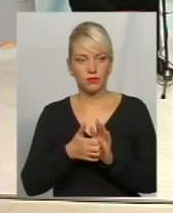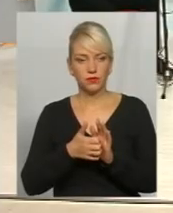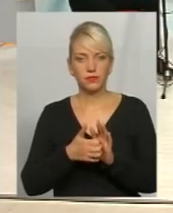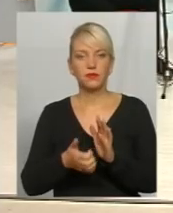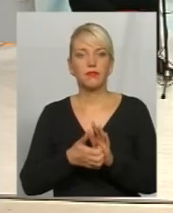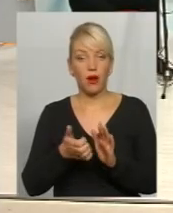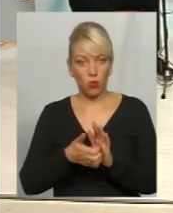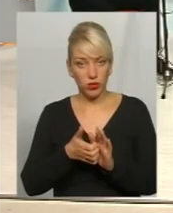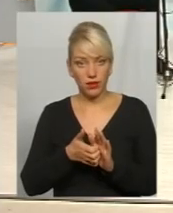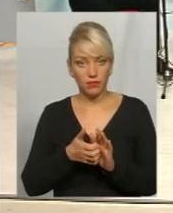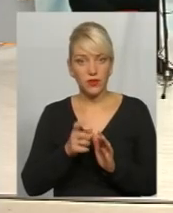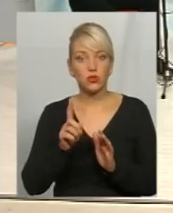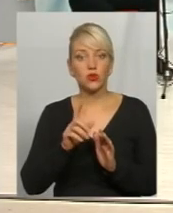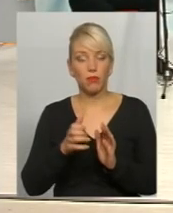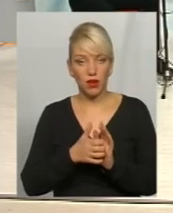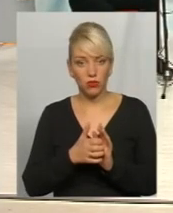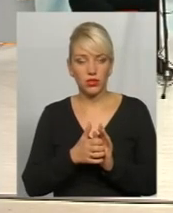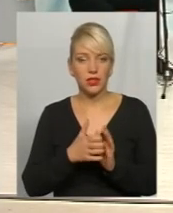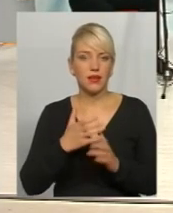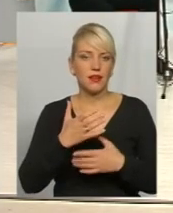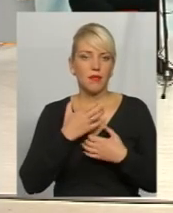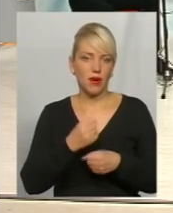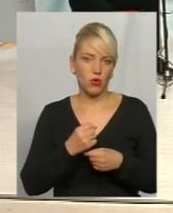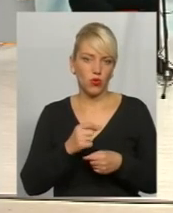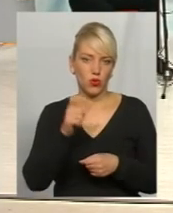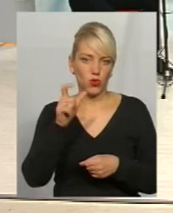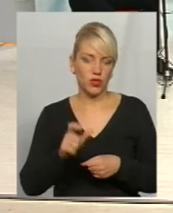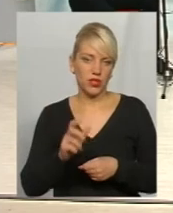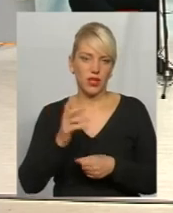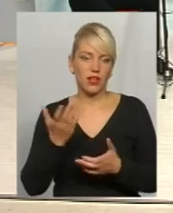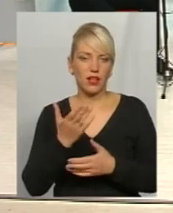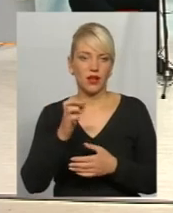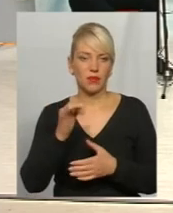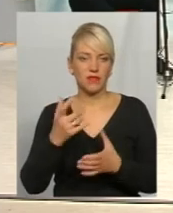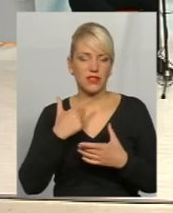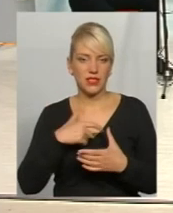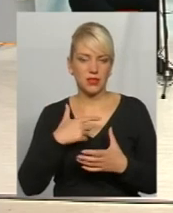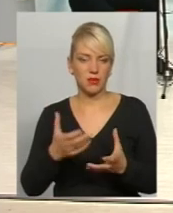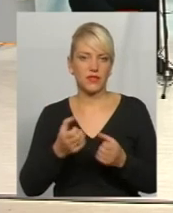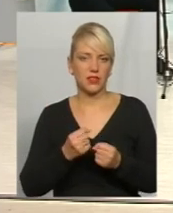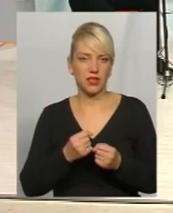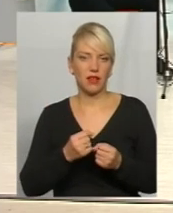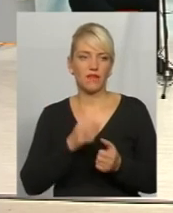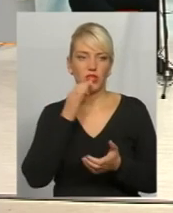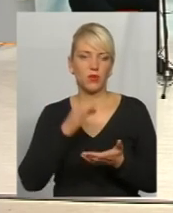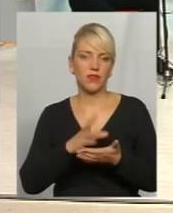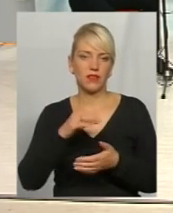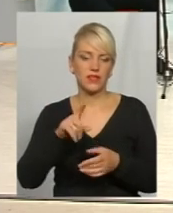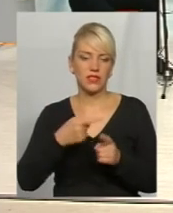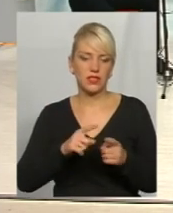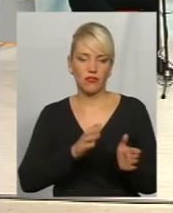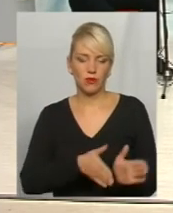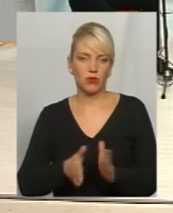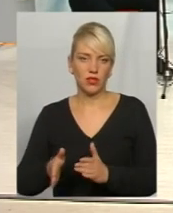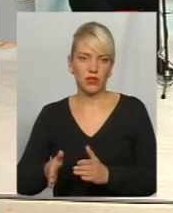Бракує? Законодавчих змін? Будь бракує людини, яка б взяла на себе відповідальність і це синхронізувала. Одня людина, або група